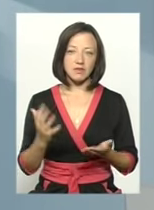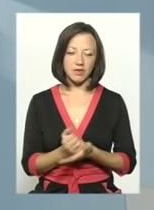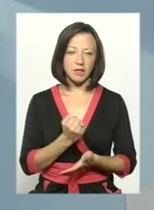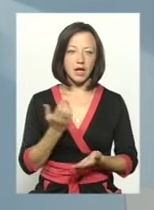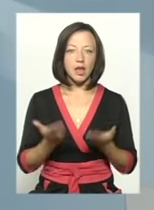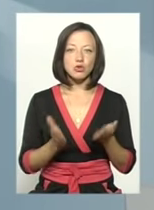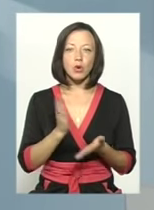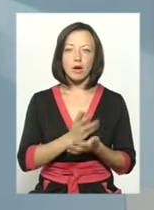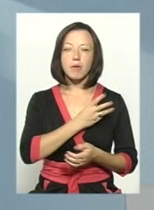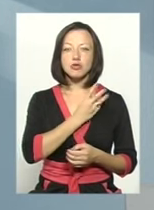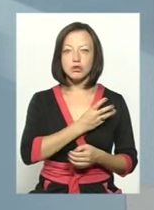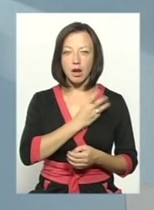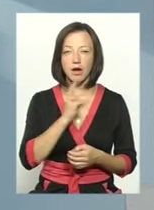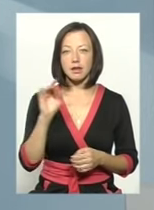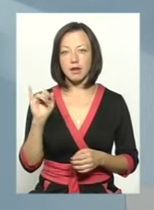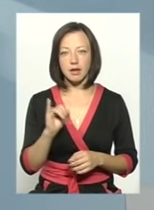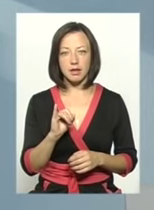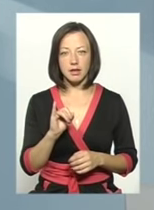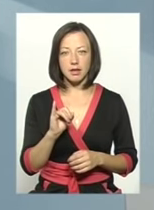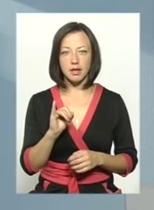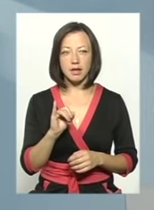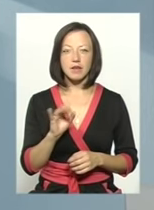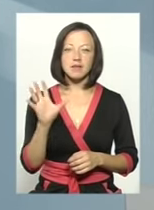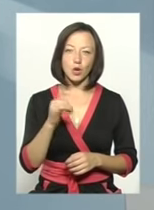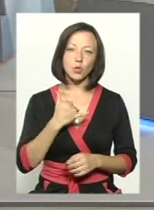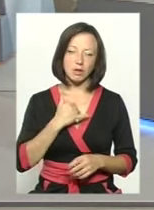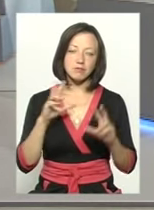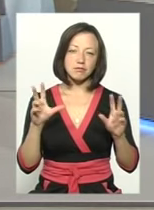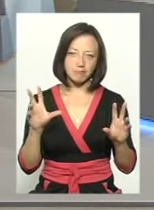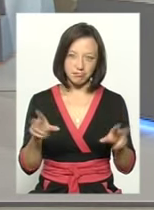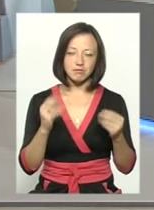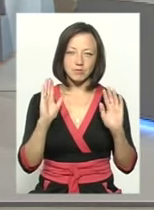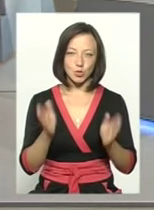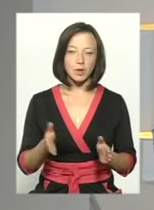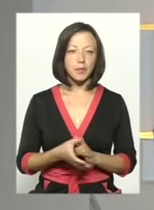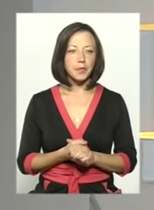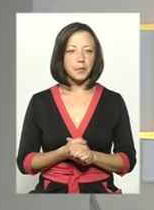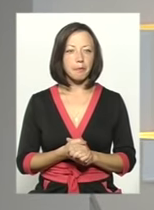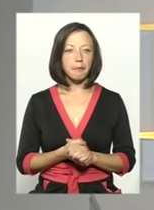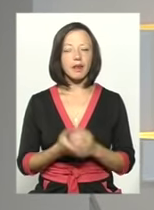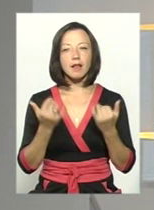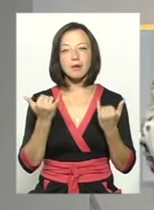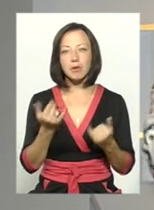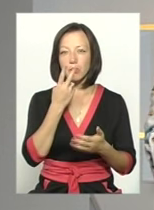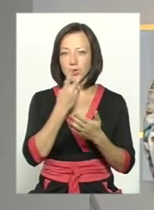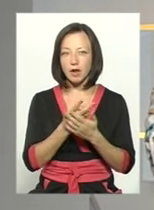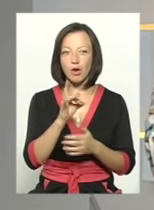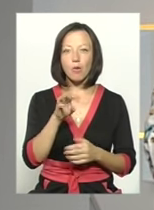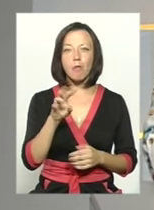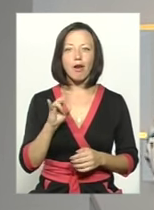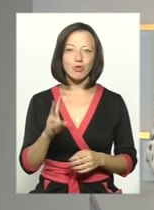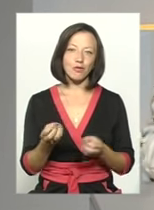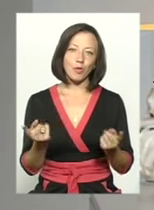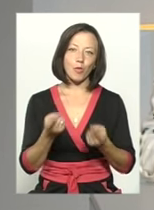якщо є бажання, і все в нас вийде. Ну, однозначно. А тепер давайте подивимося на романові будні.